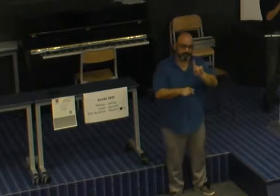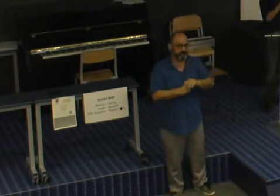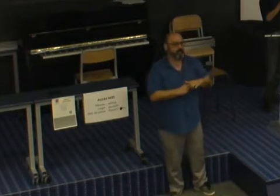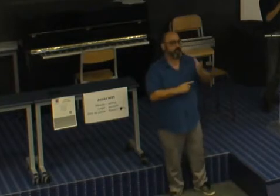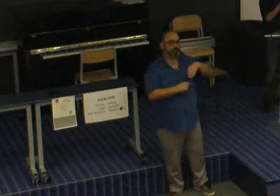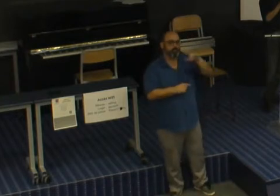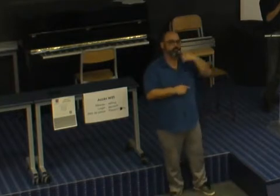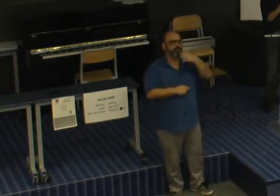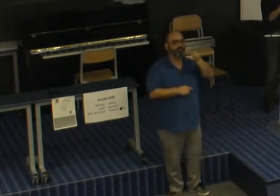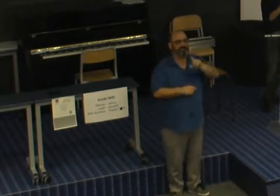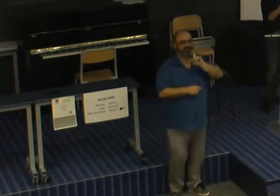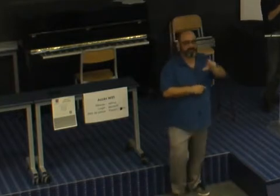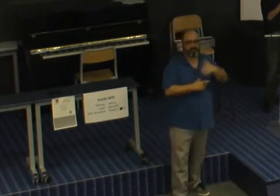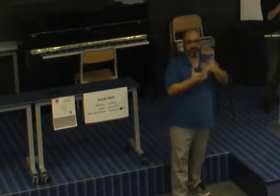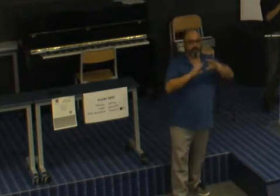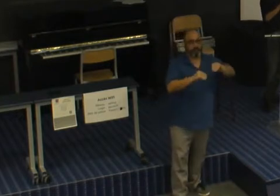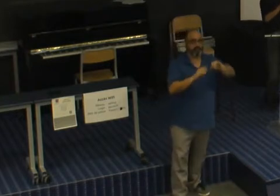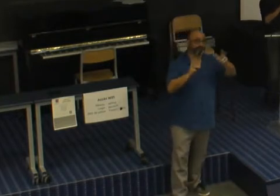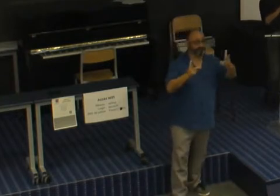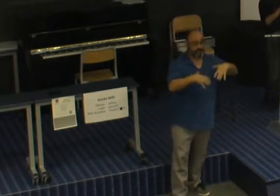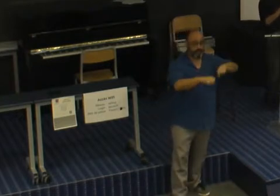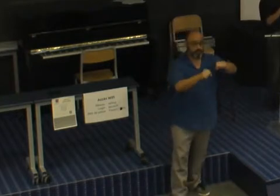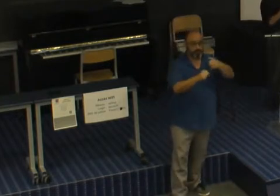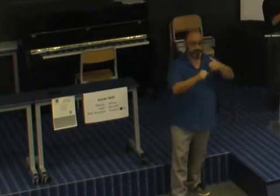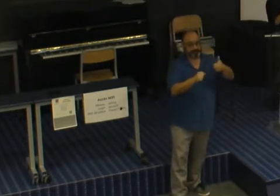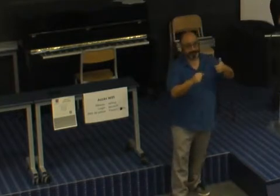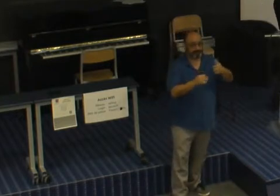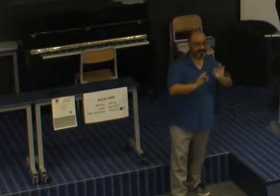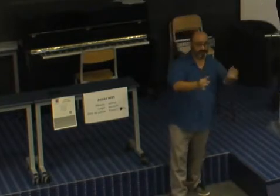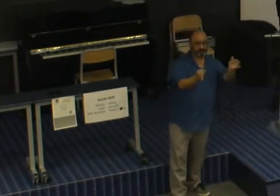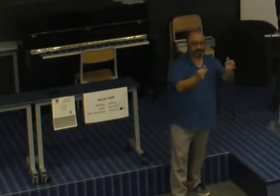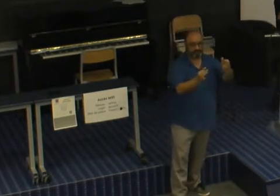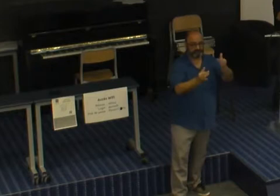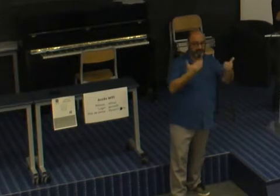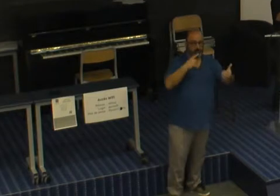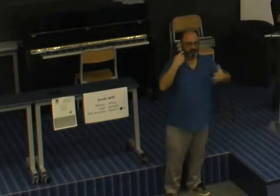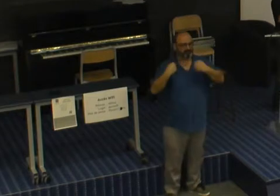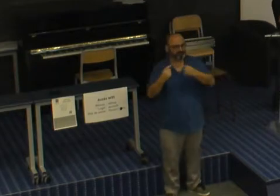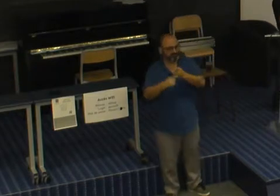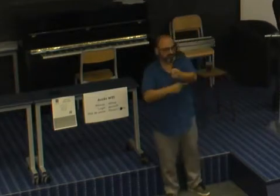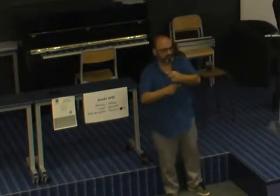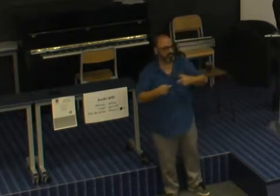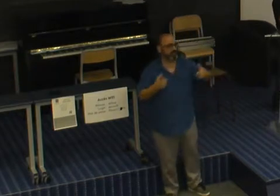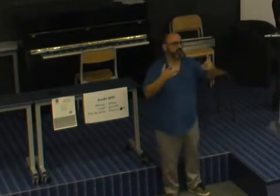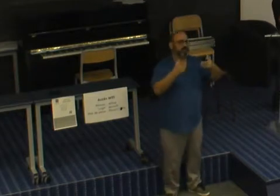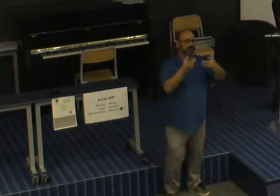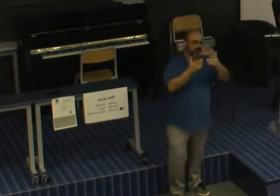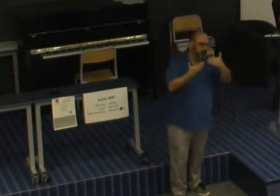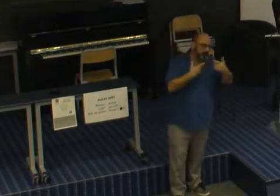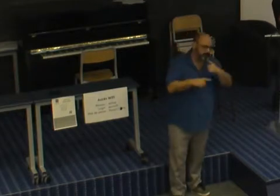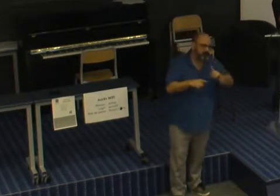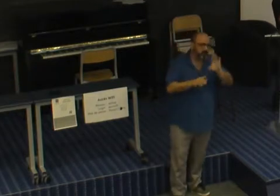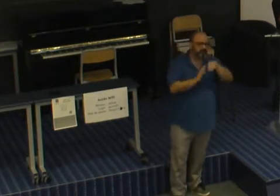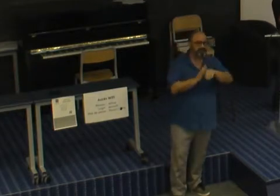que les hommes. On ne parle pas aussi du fait qu'elles sont moins